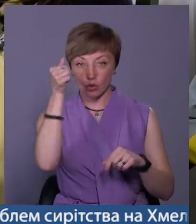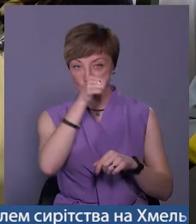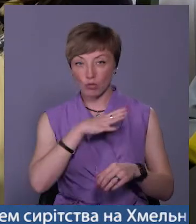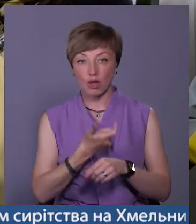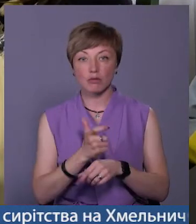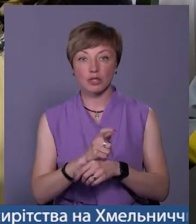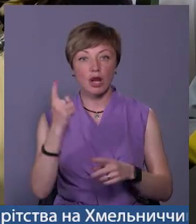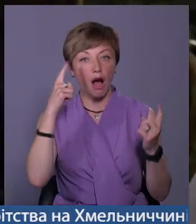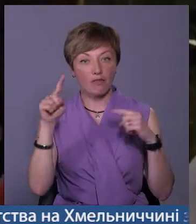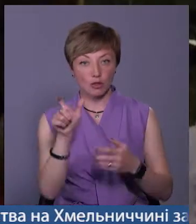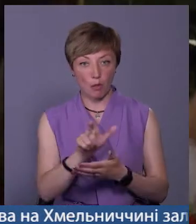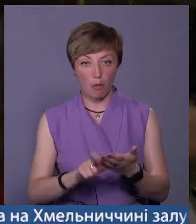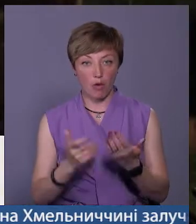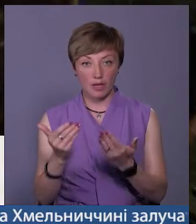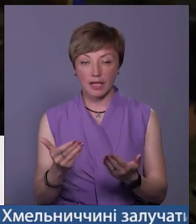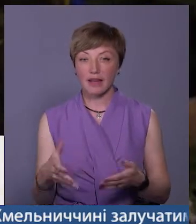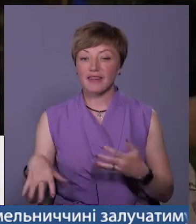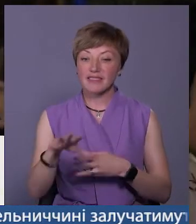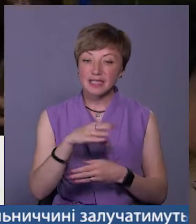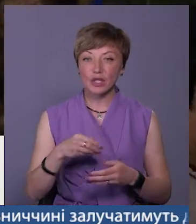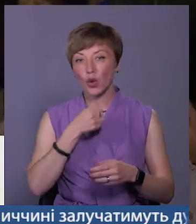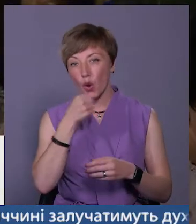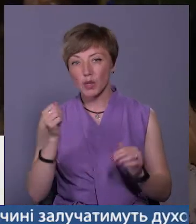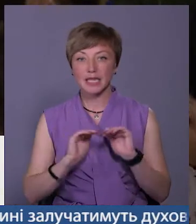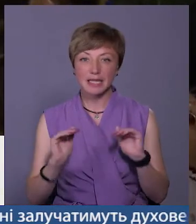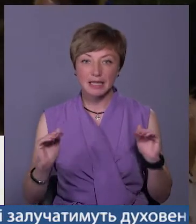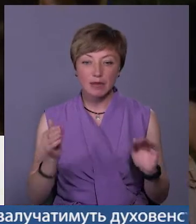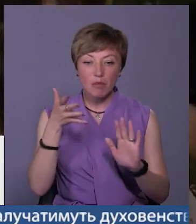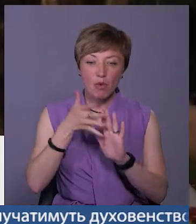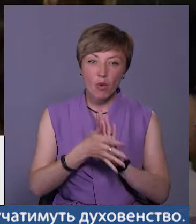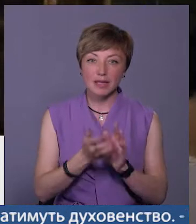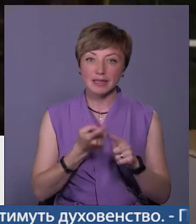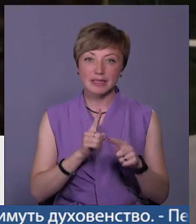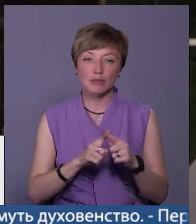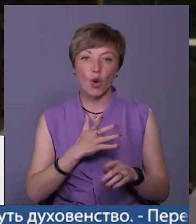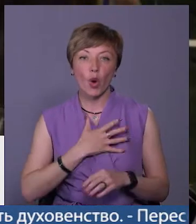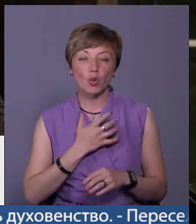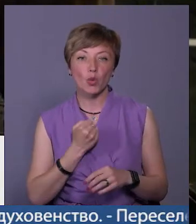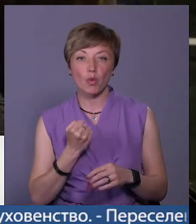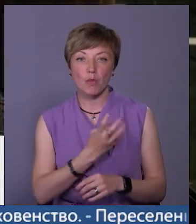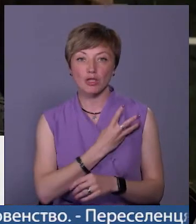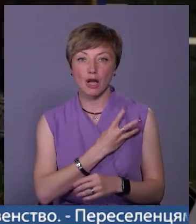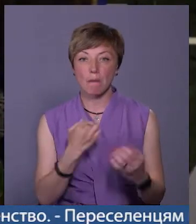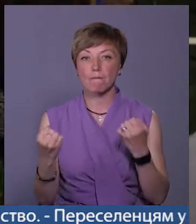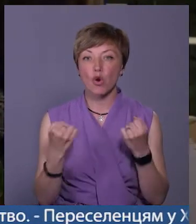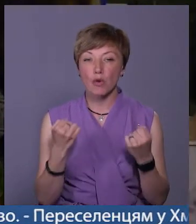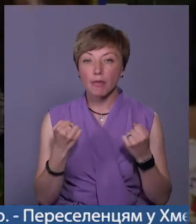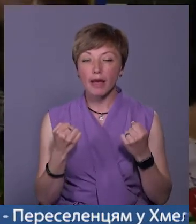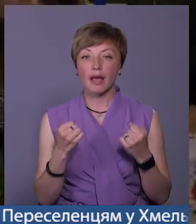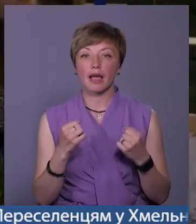більше авторської поезії. Всі ми і дорослі, і діти пройнять цим духом жадання боротьби,